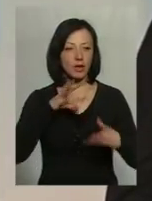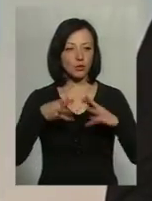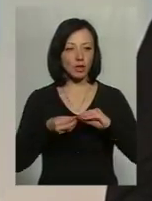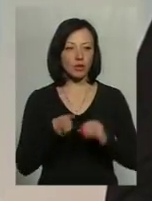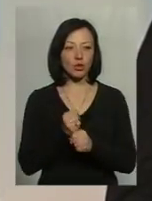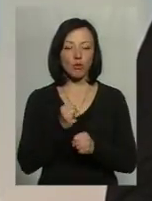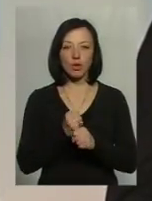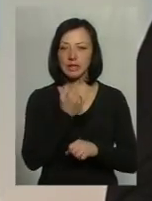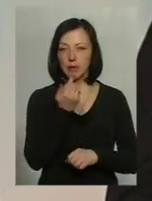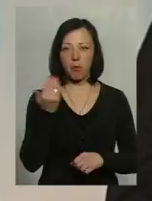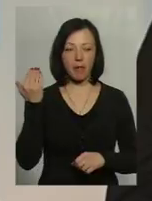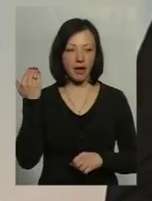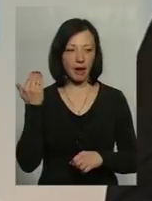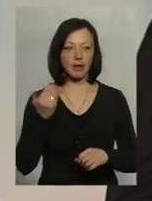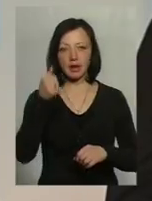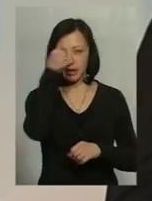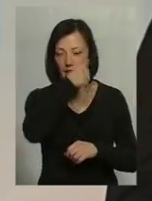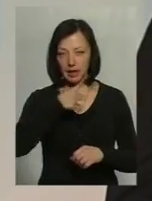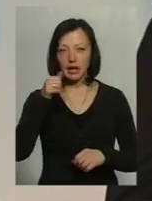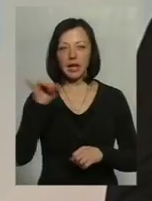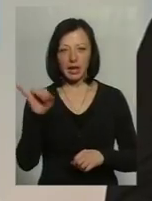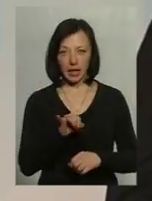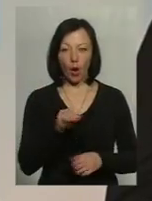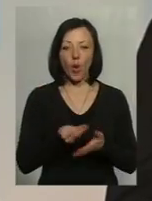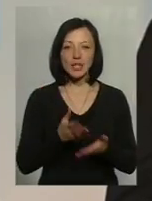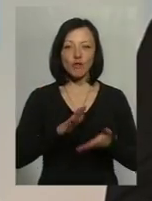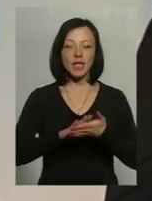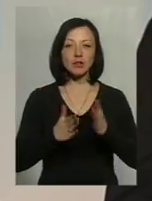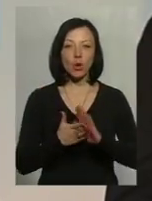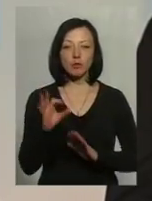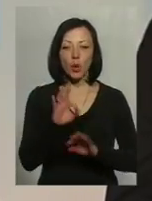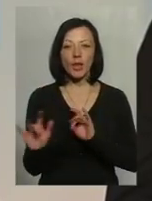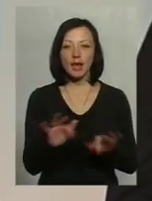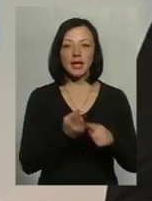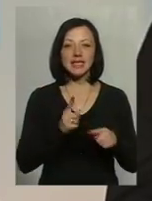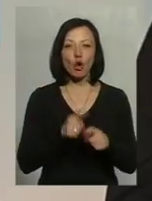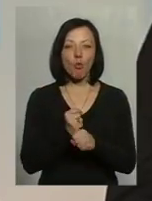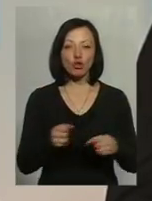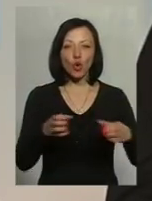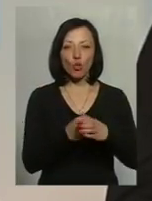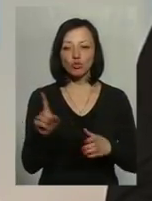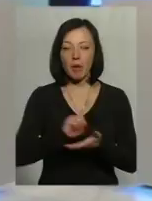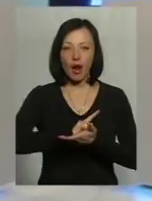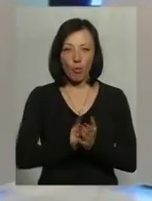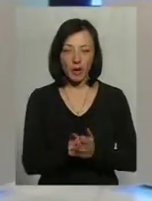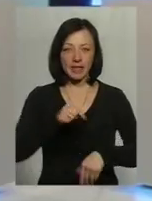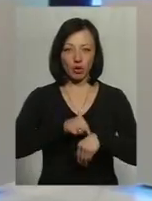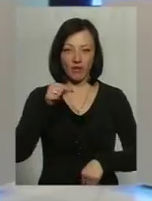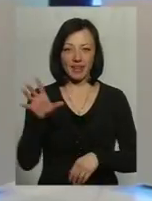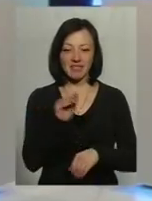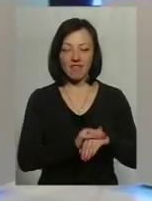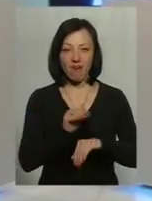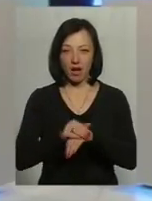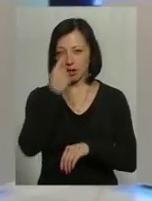попередній рік. І оцінювалася також ситуація щодо діяльності цих робочих груп, щоб оперативно реагували на всі ці